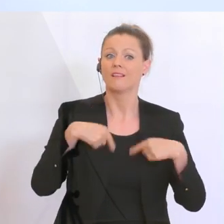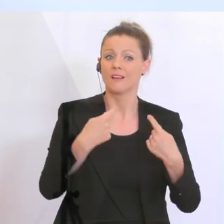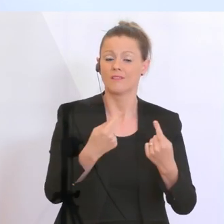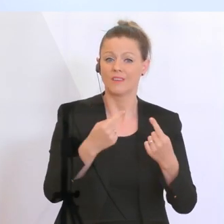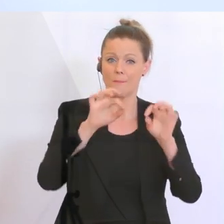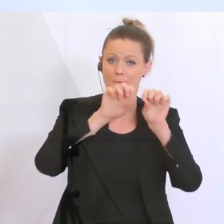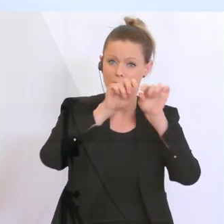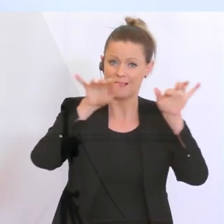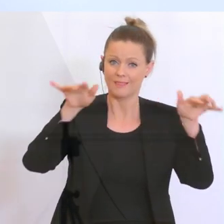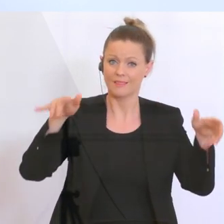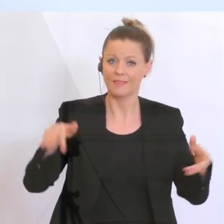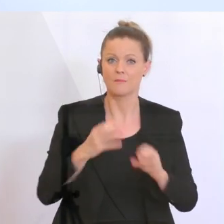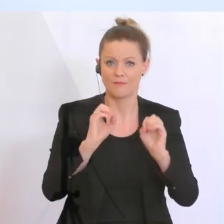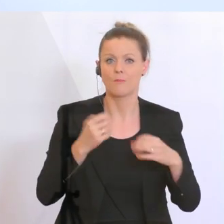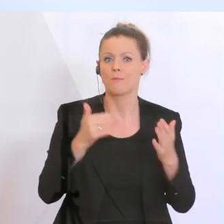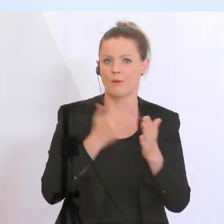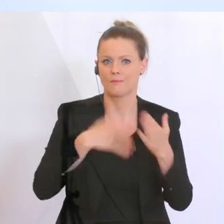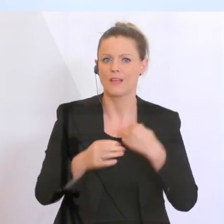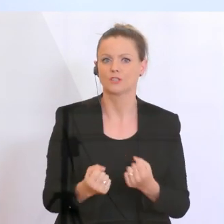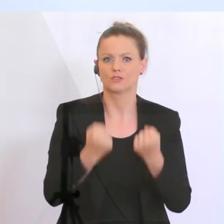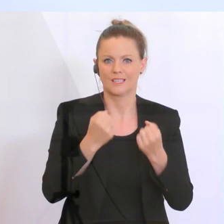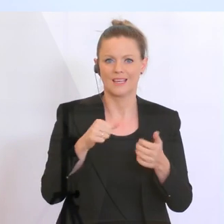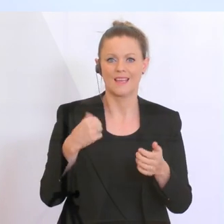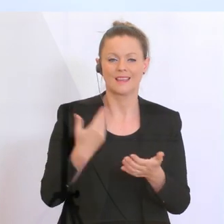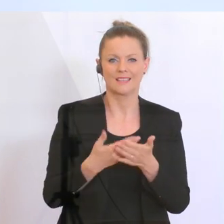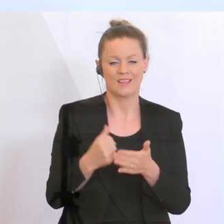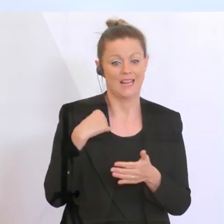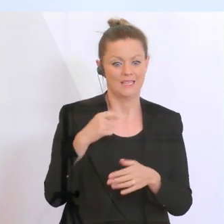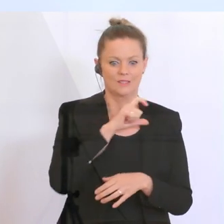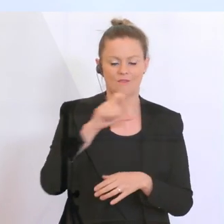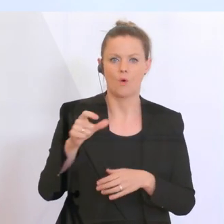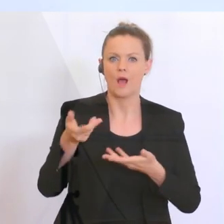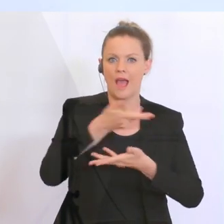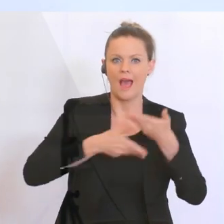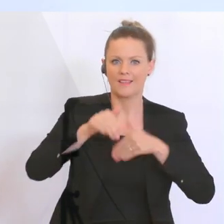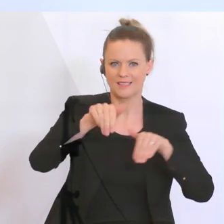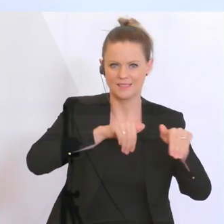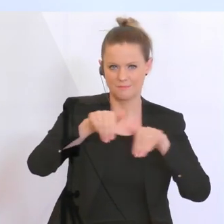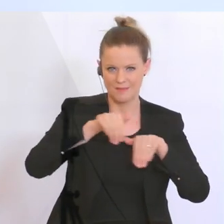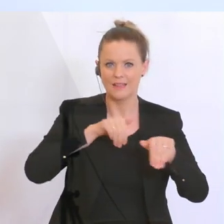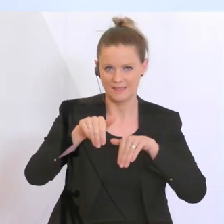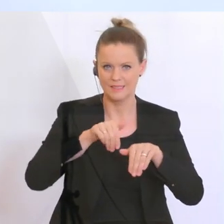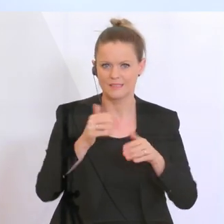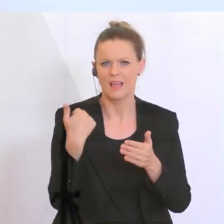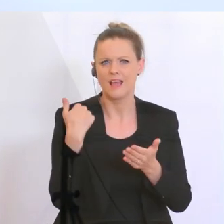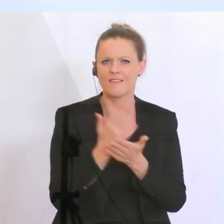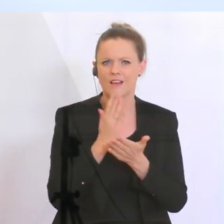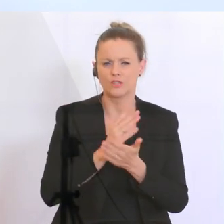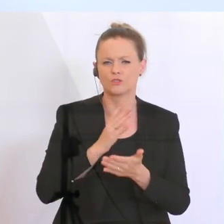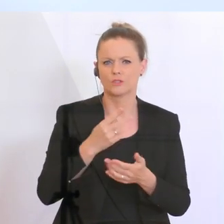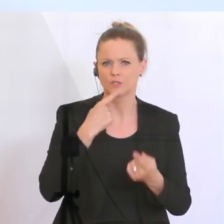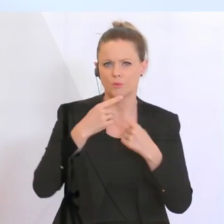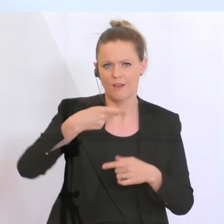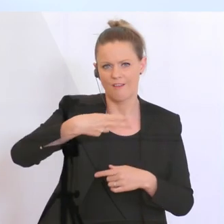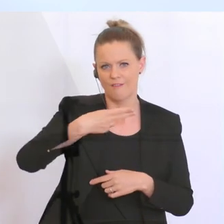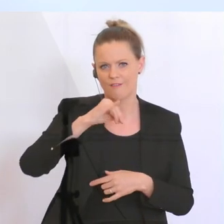deshalb habe ich in der vergangenen Woche mit dem Handelsminister Phil Hogan entsprechend gesprochen. Das war ein großes